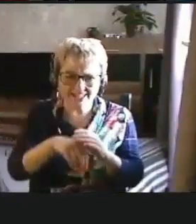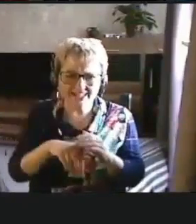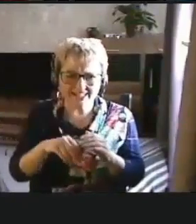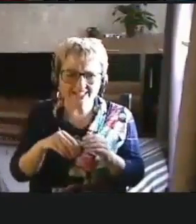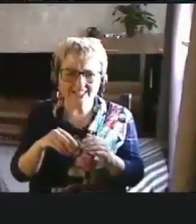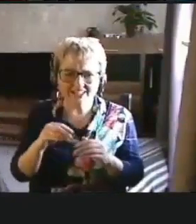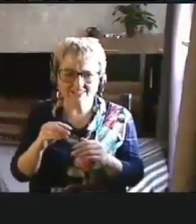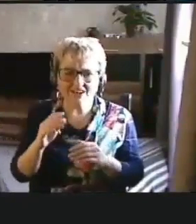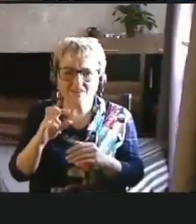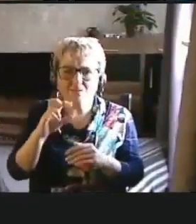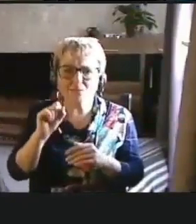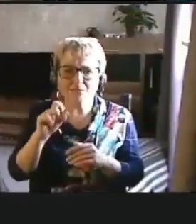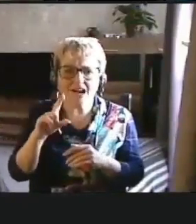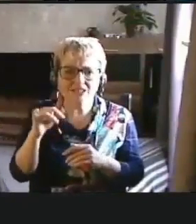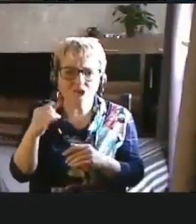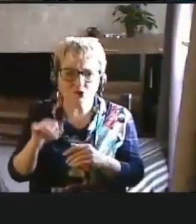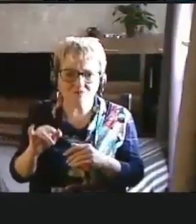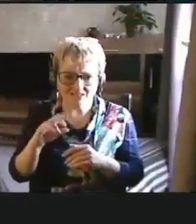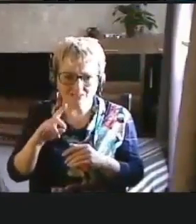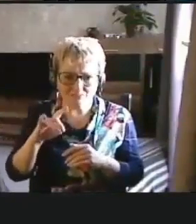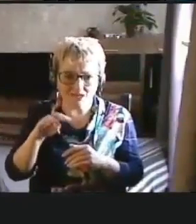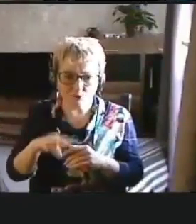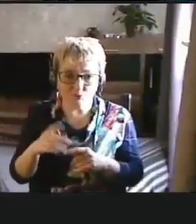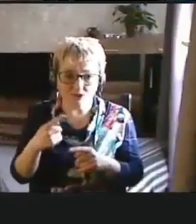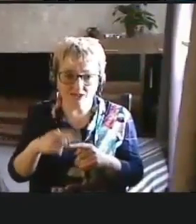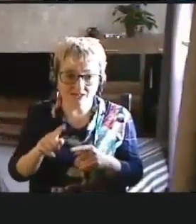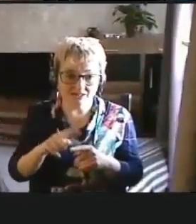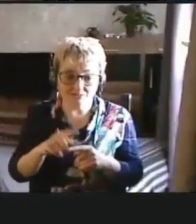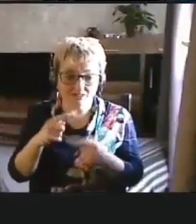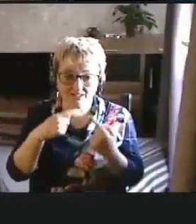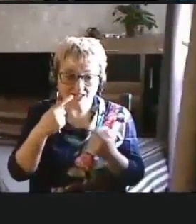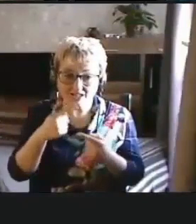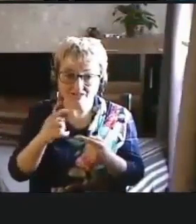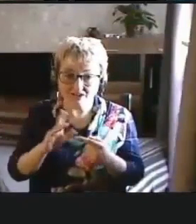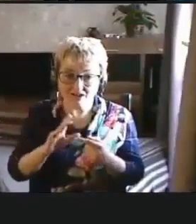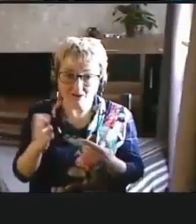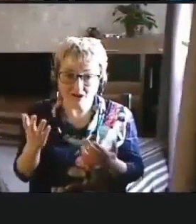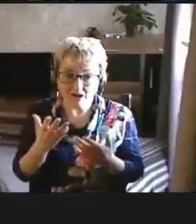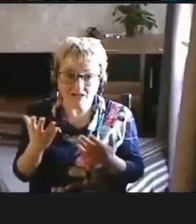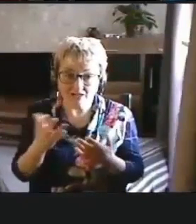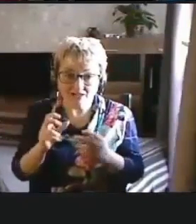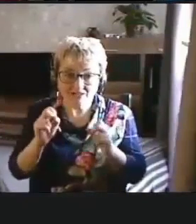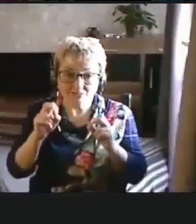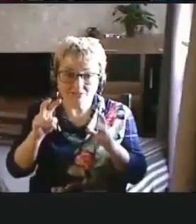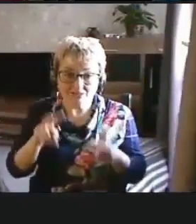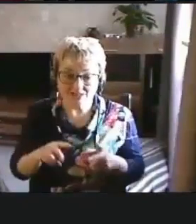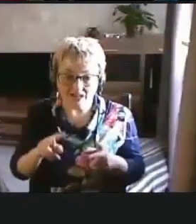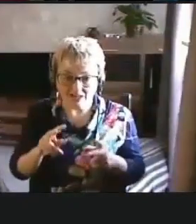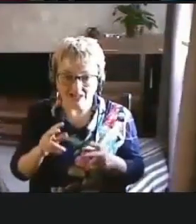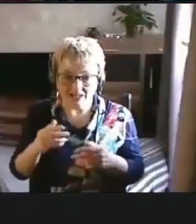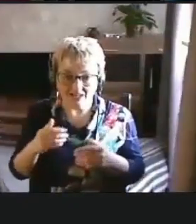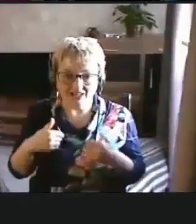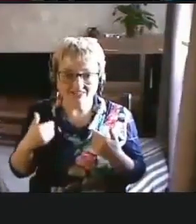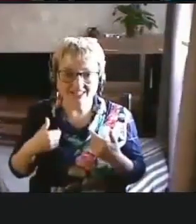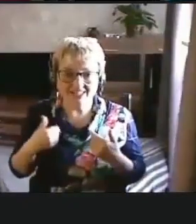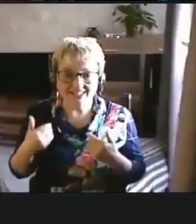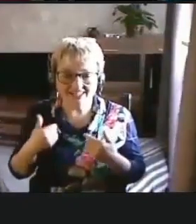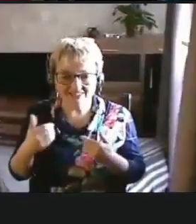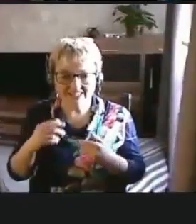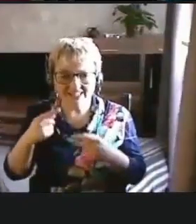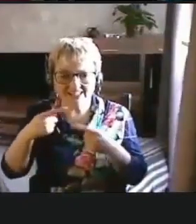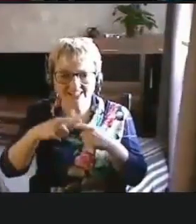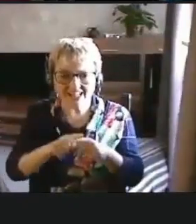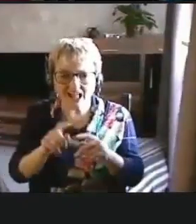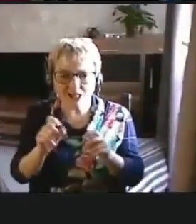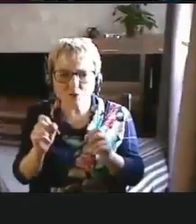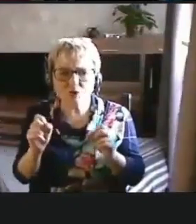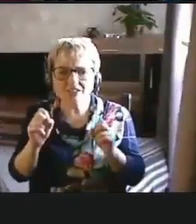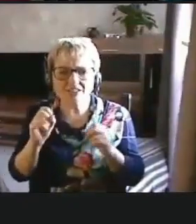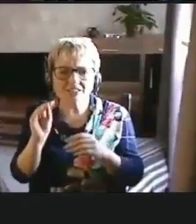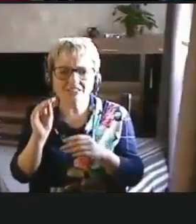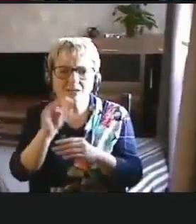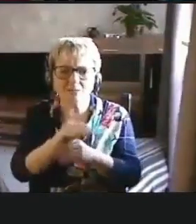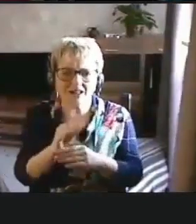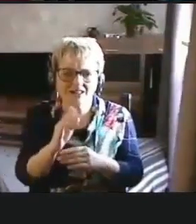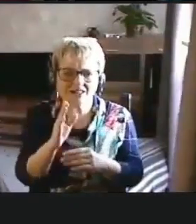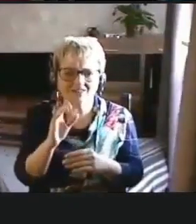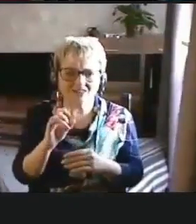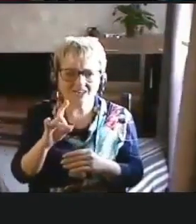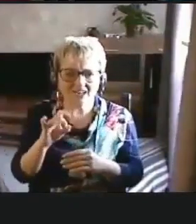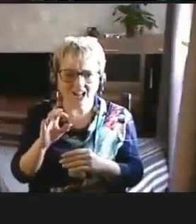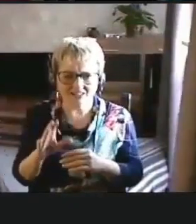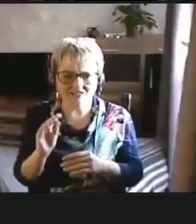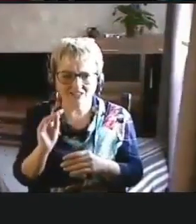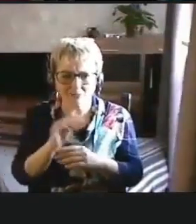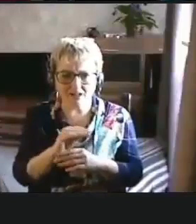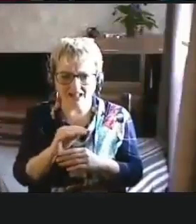базовые продукты. И это мы еще не говорим о каких-то специальных ассистивных технологиях, дополнительных вариантах,